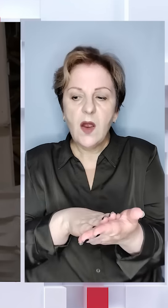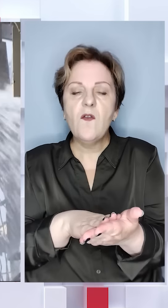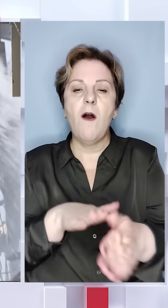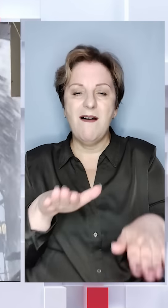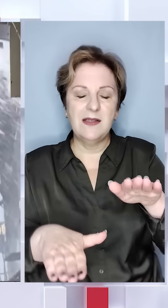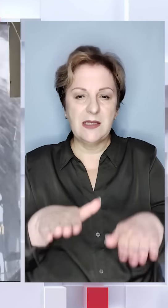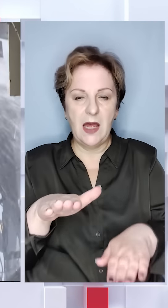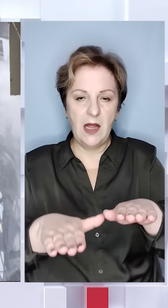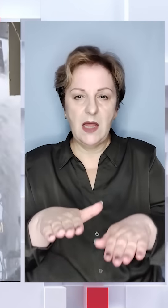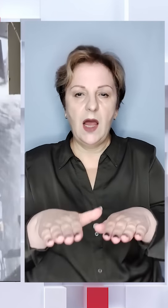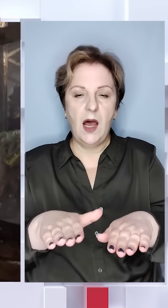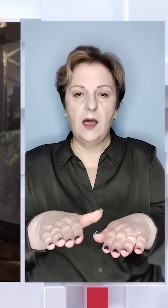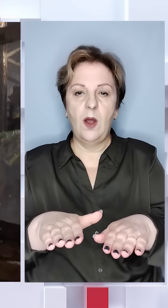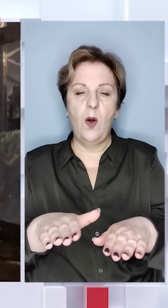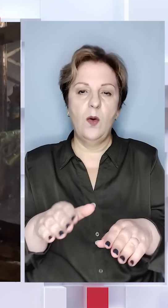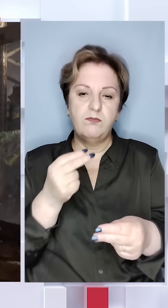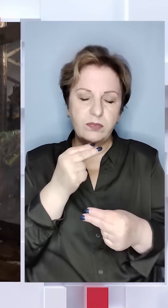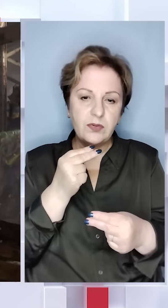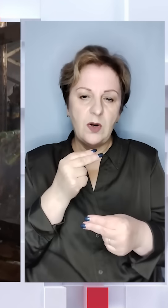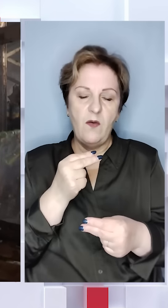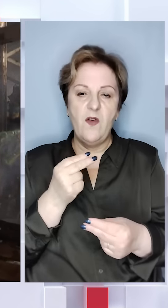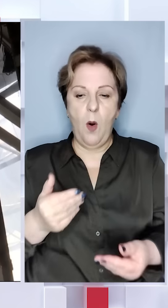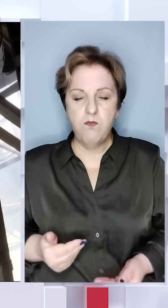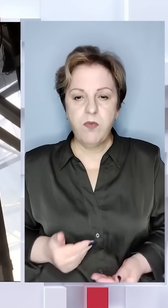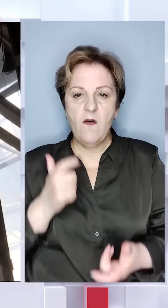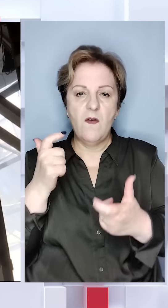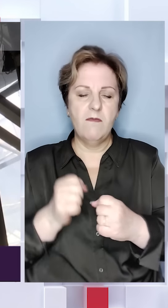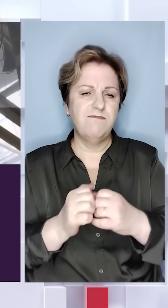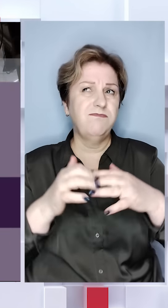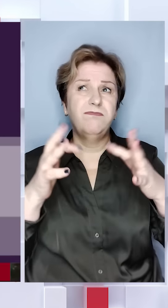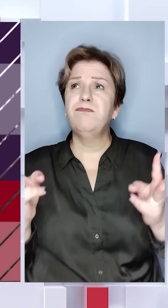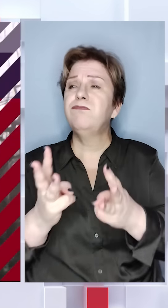продуктами та побутовою хімією. Спалахнула масштабна пожежа.